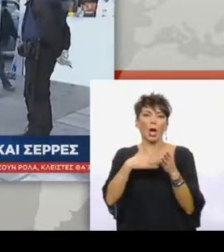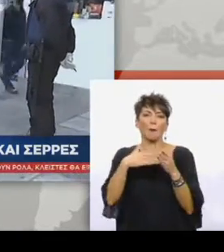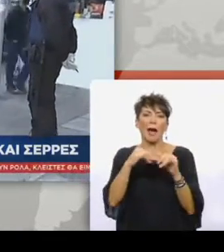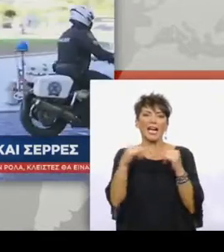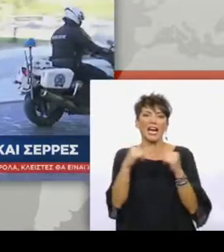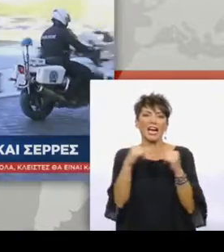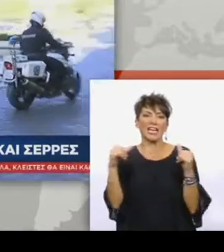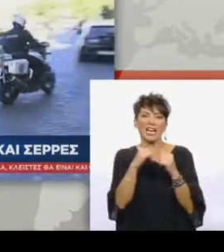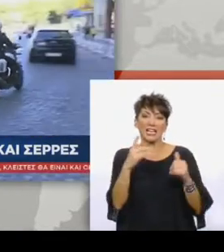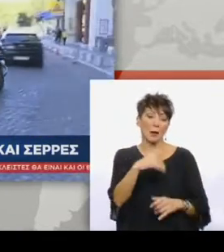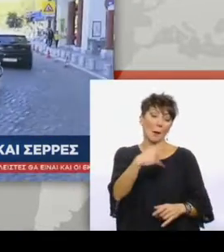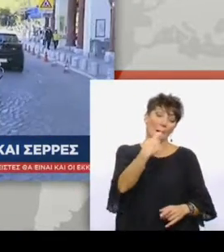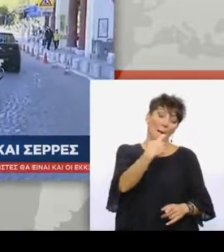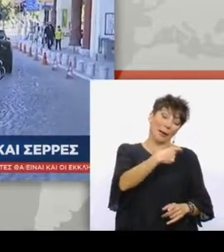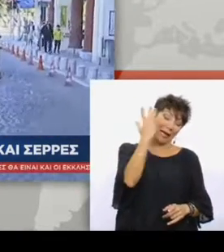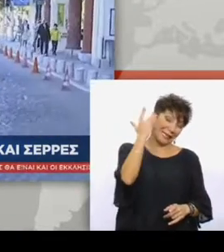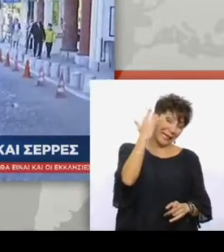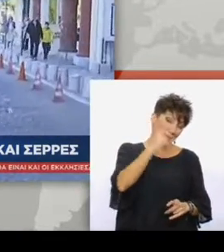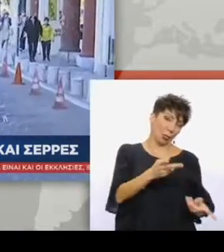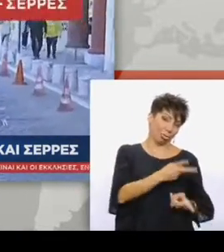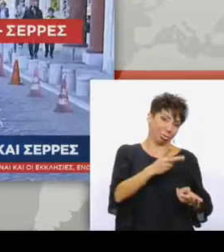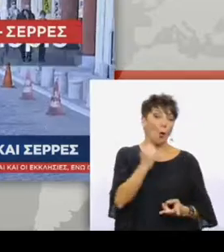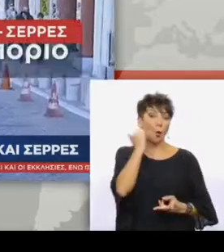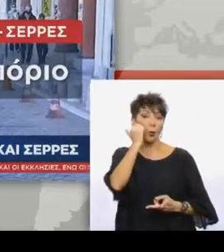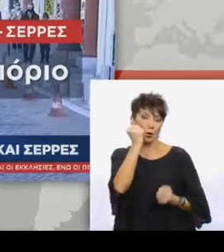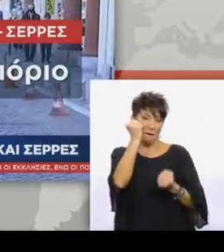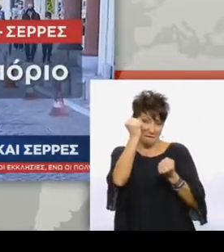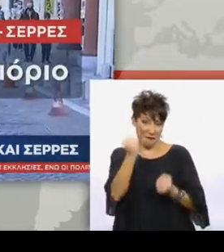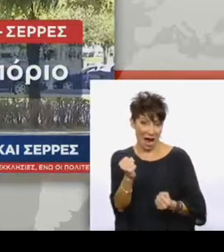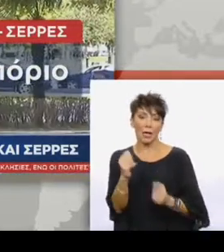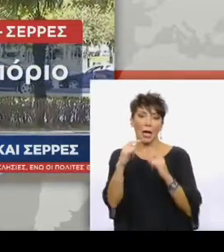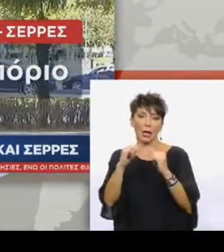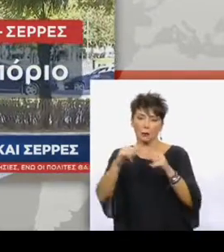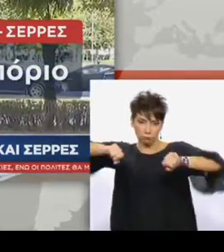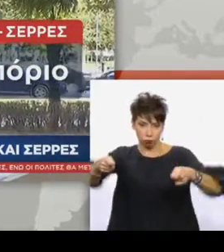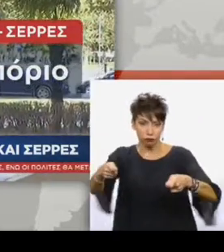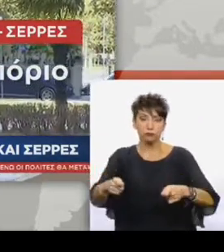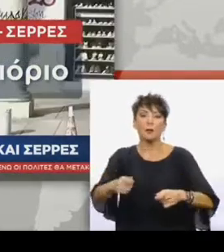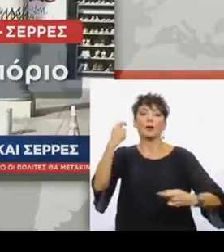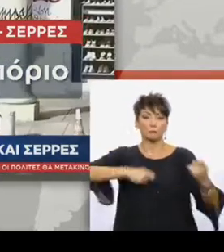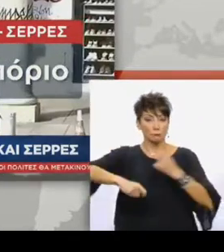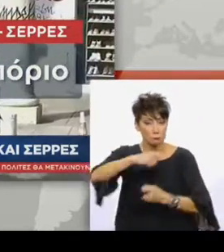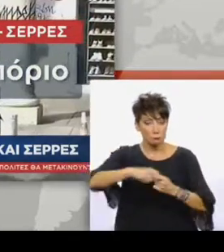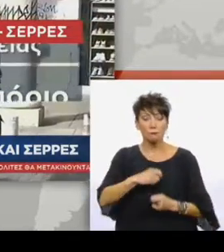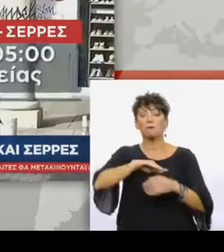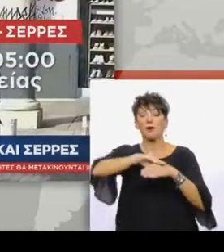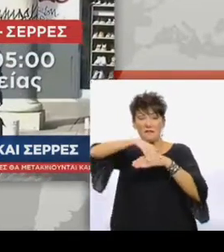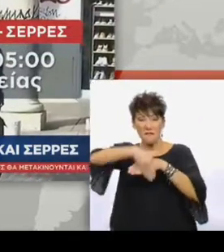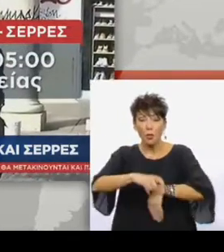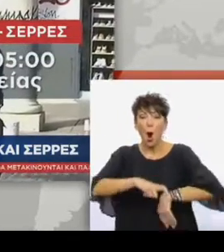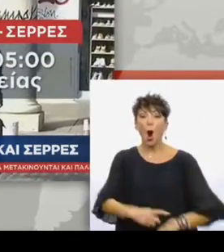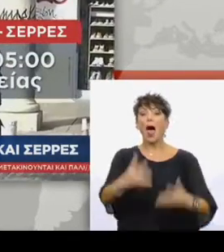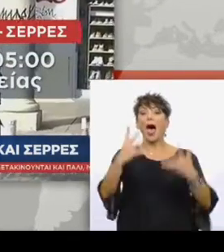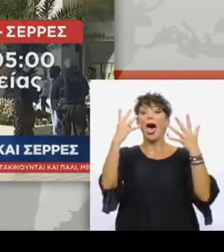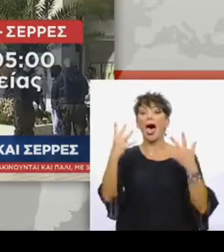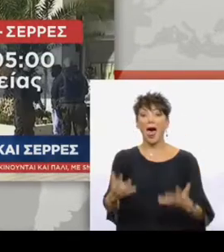επιτήρησης και συναγερμού, επιβάλλονται επιπλέον μέτρα. Συγκεκριμένα, το όλιαν εμπόριο κατεβάζει ρολά. Από τις 9 το βράδυ έως τις 5 το